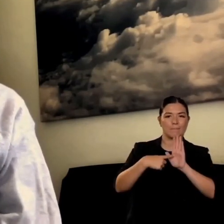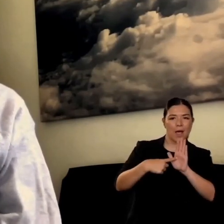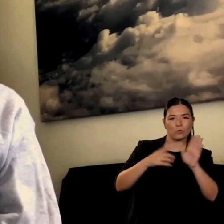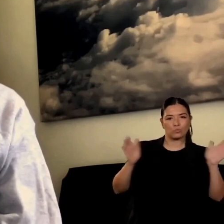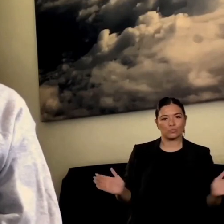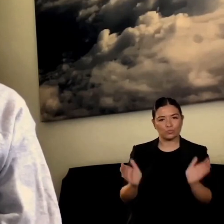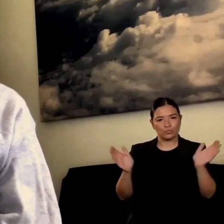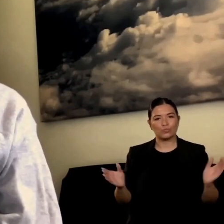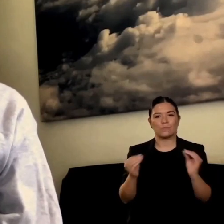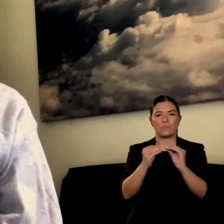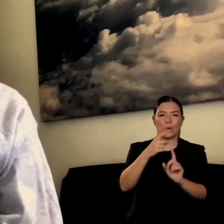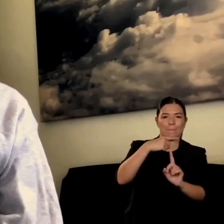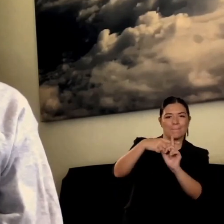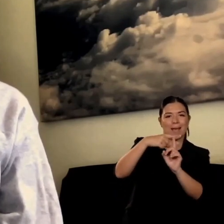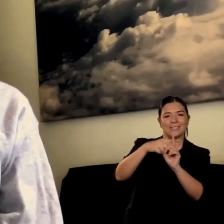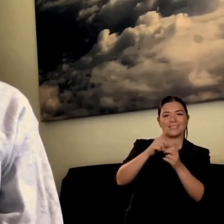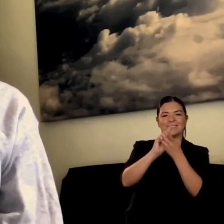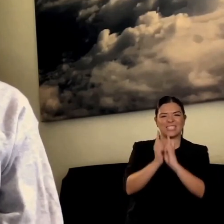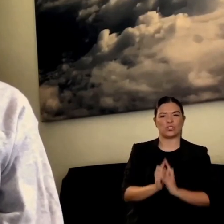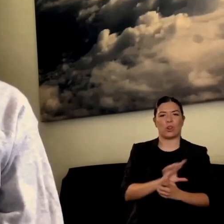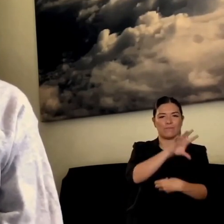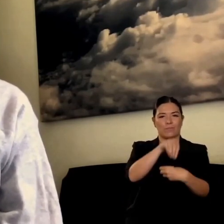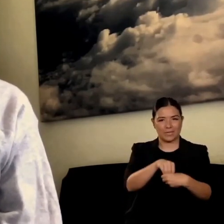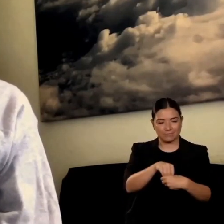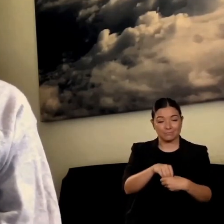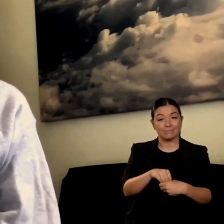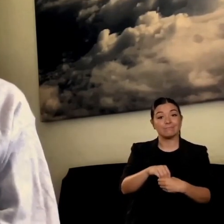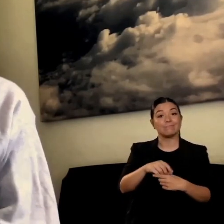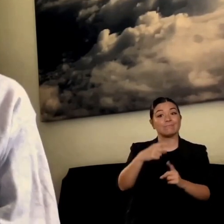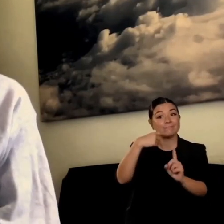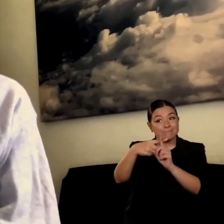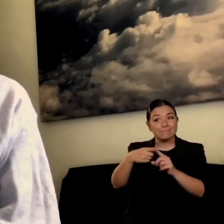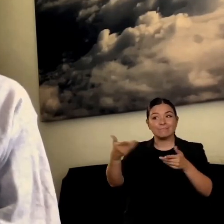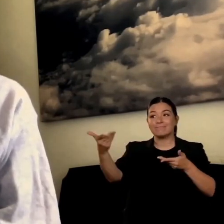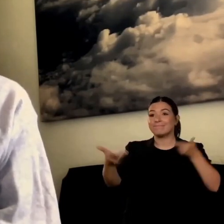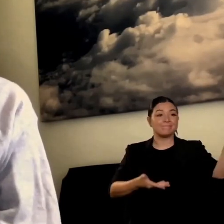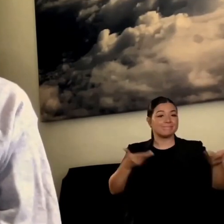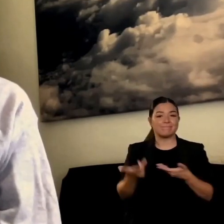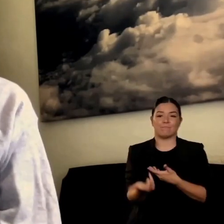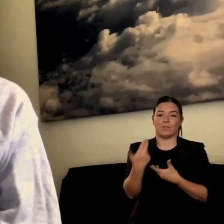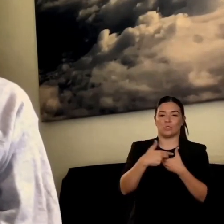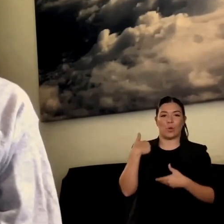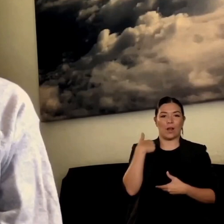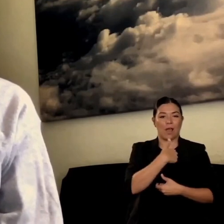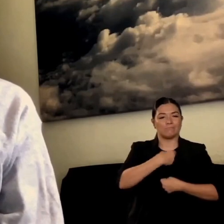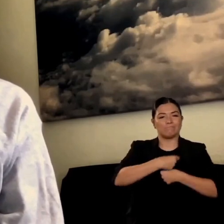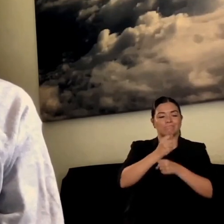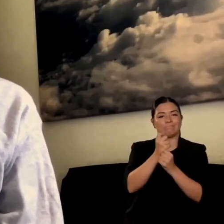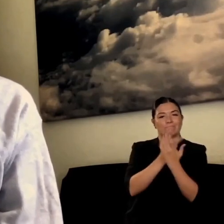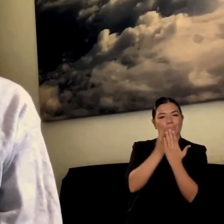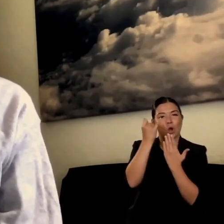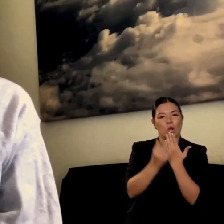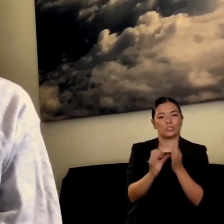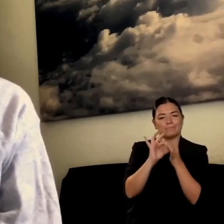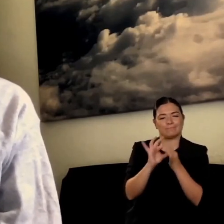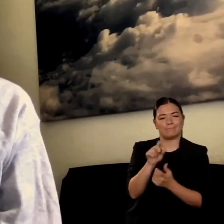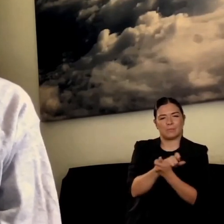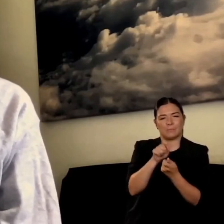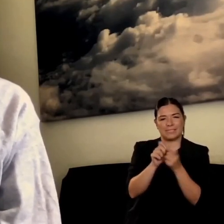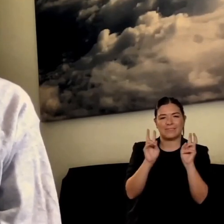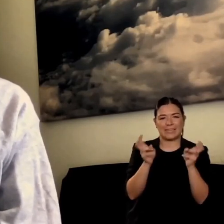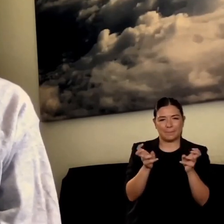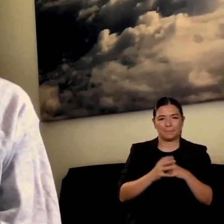progetti similari uno degli studi che abbiamo creato da poco è cosa significa scratch per te questo si è creato